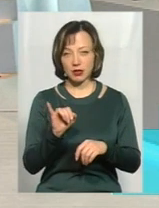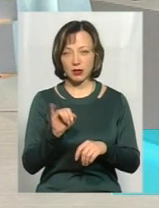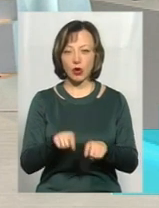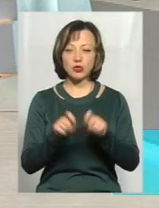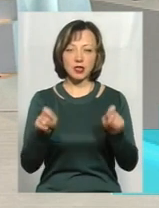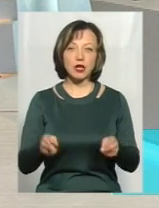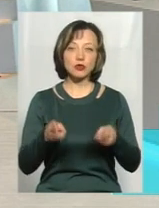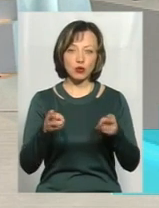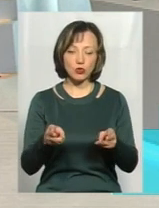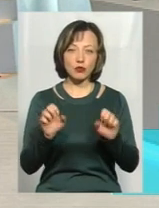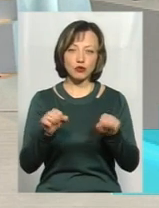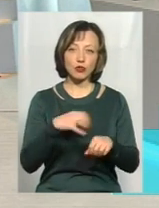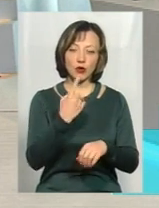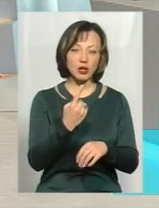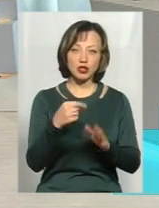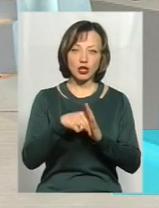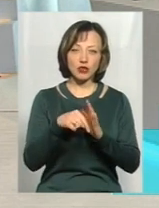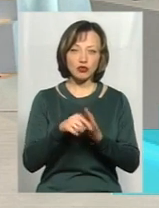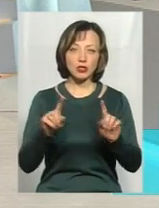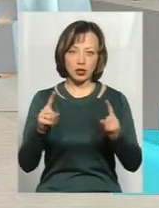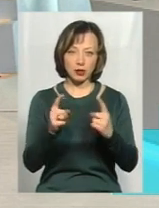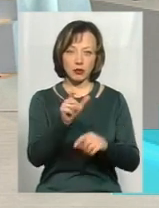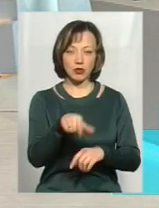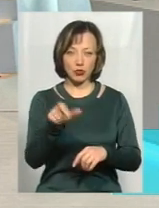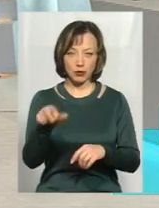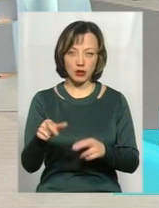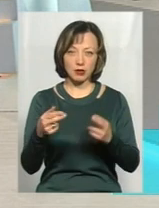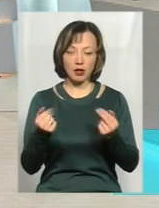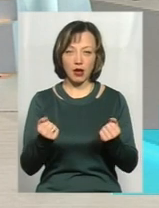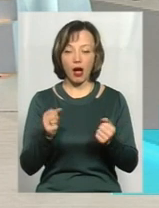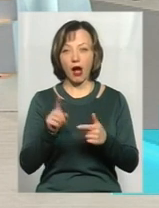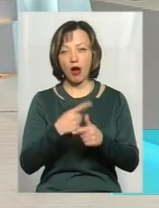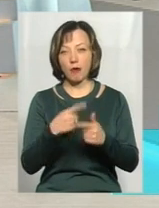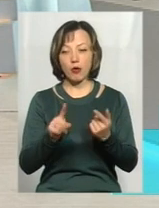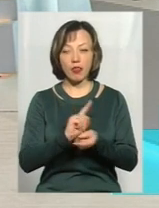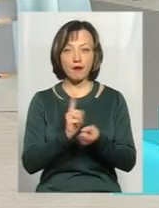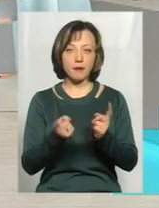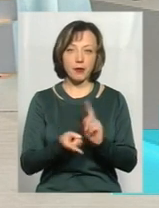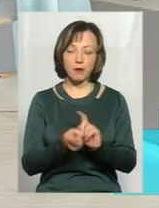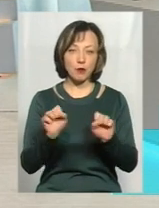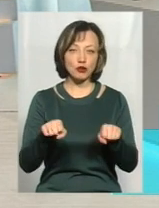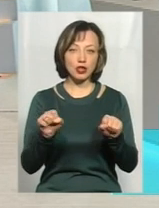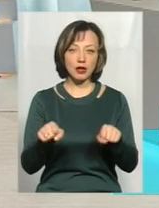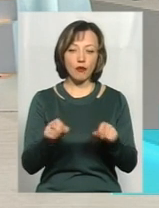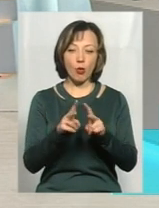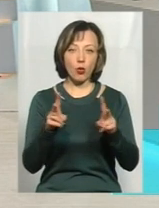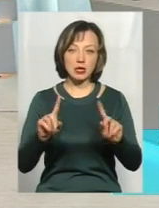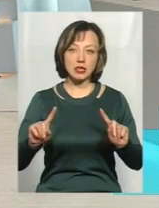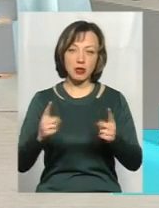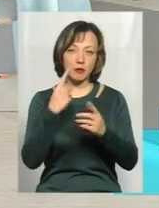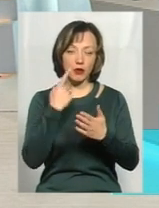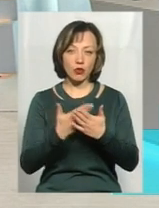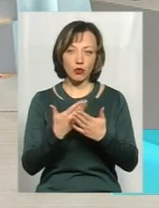Розкриття злочину – це може бути одне, це не означає, що затримали людей, так? Або навпаки, можливо, якогось затримали за